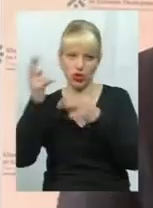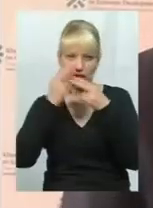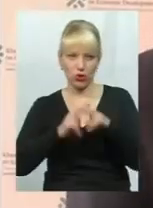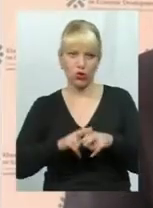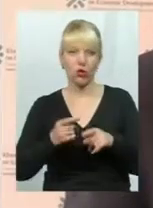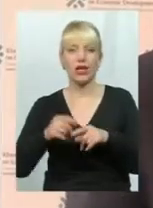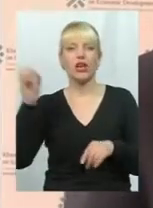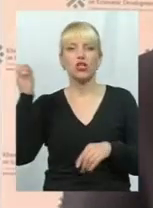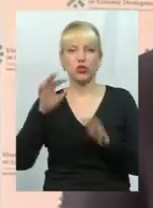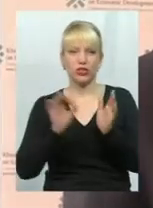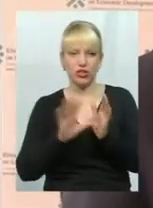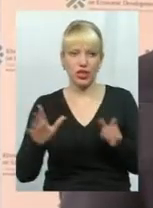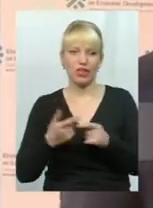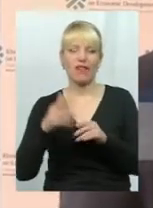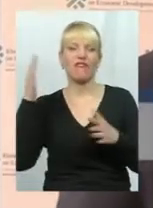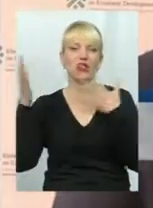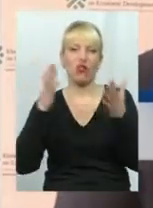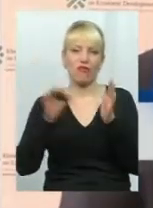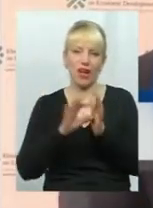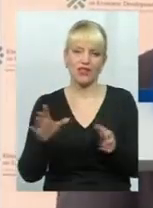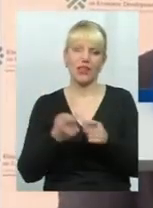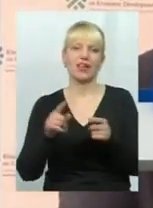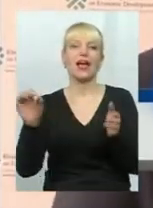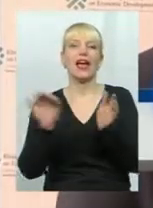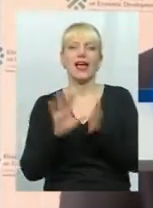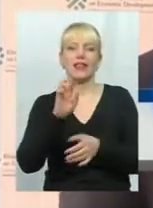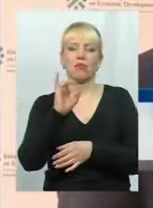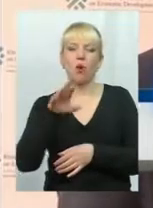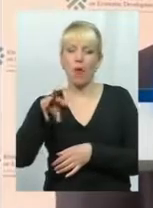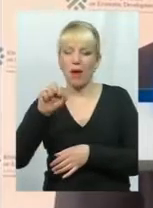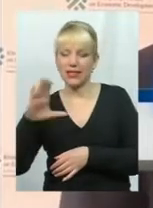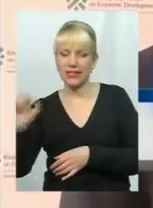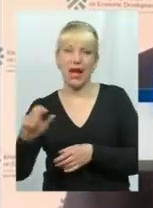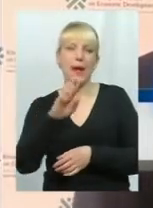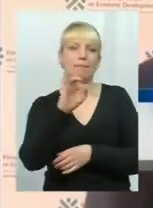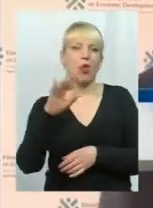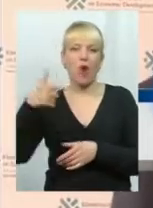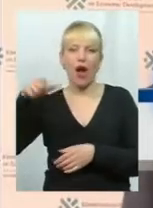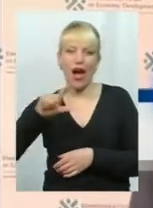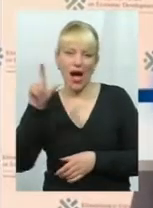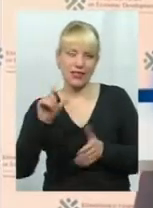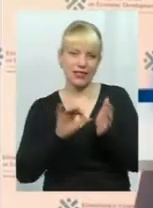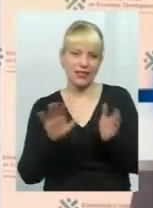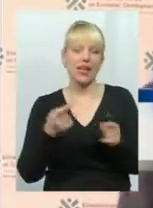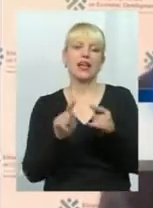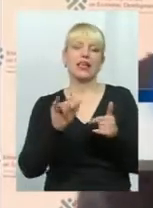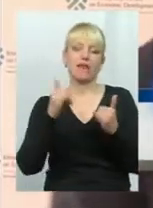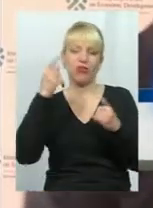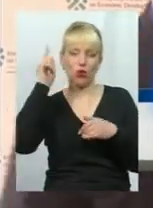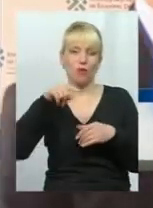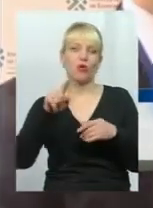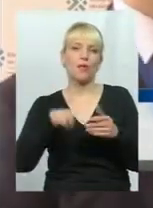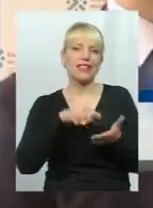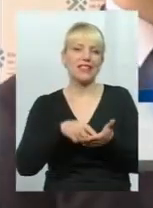Сонячна енергія і вітерова енергія, і енергія з біомаси, з біогазу. Як мені відомо, що місцева влада вже